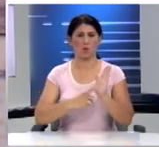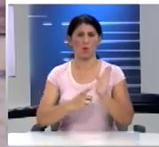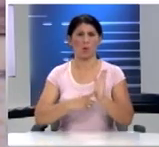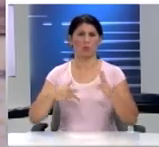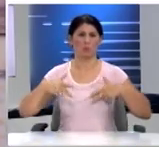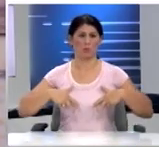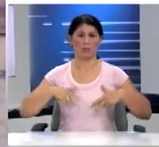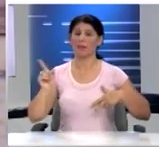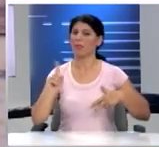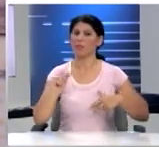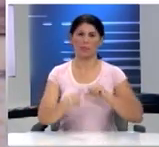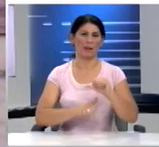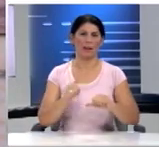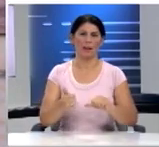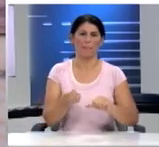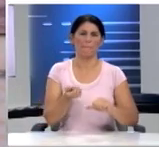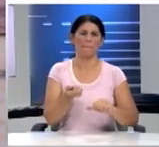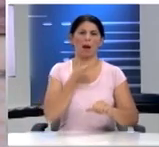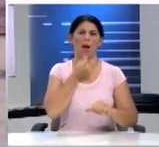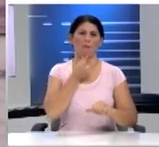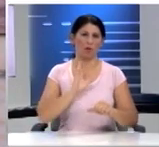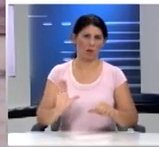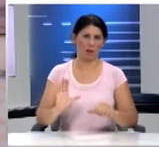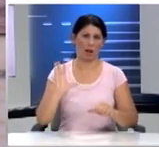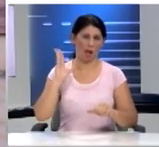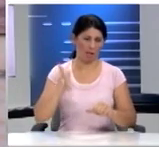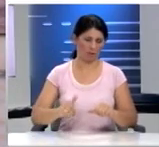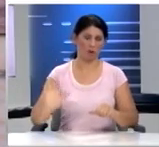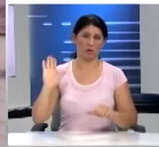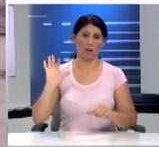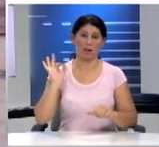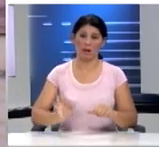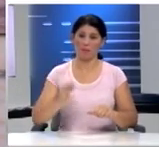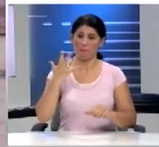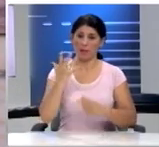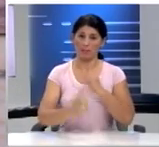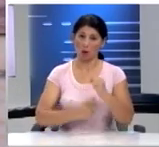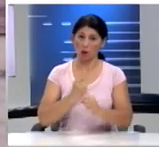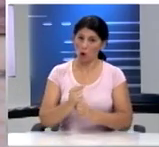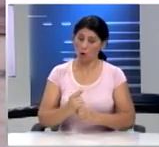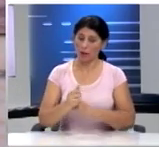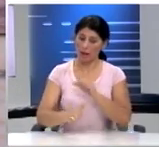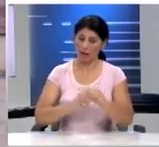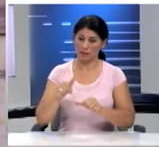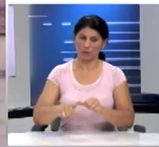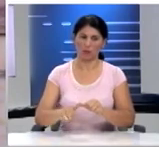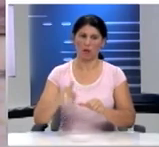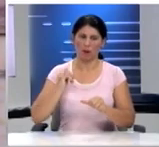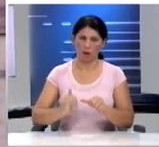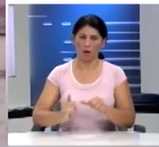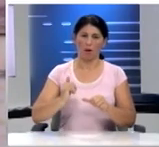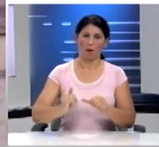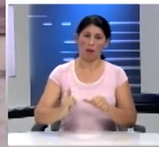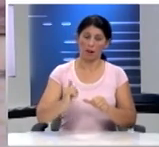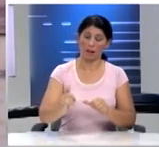κράτους που δεν αλλάζει για ψιλουπίδημα και κάθε τόσο αλλάζει κάθε πέντε χρόνια με μια αργόσυρτη και